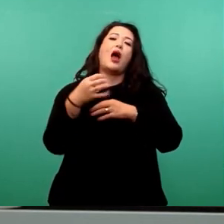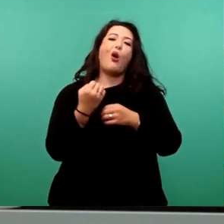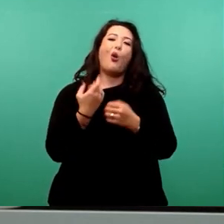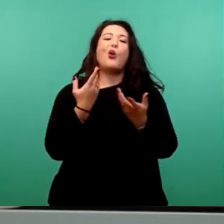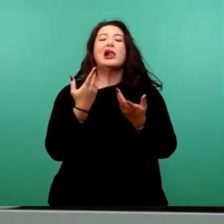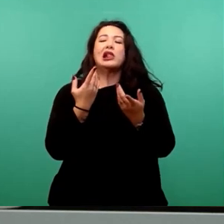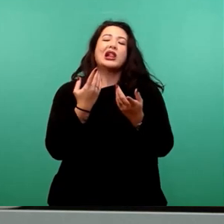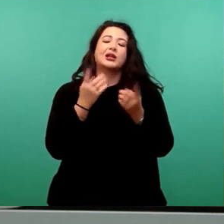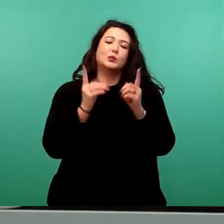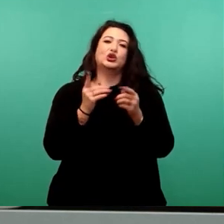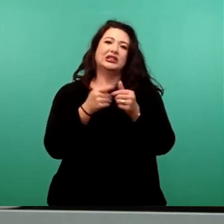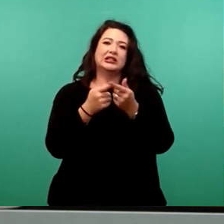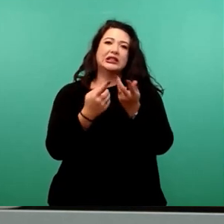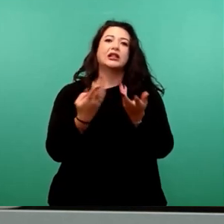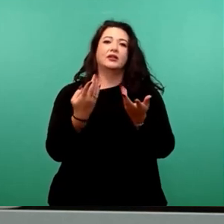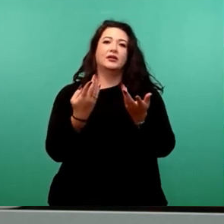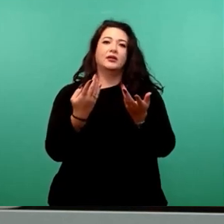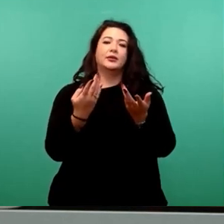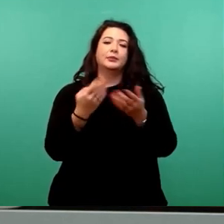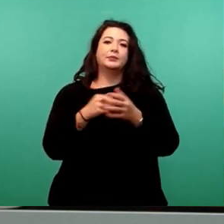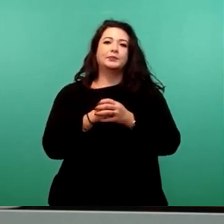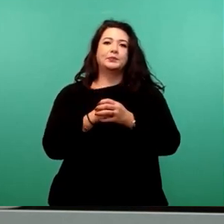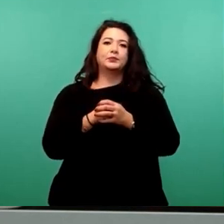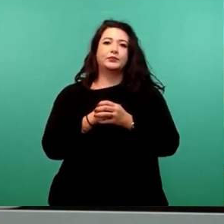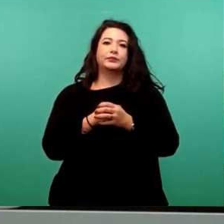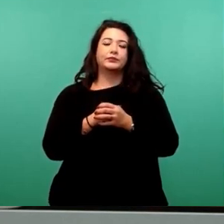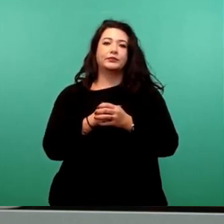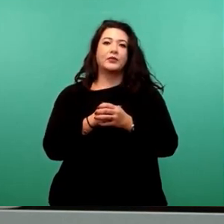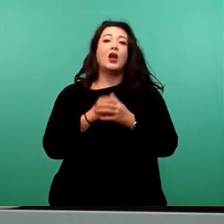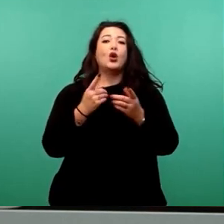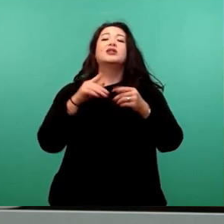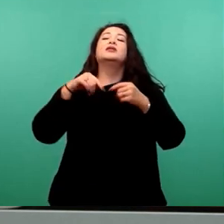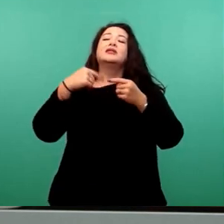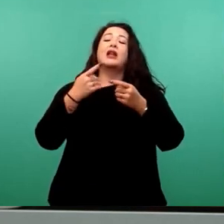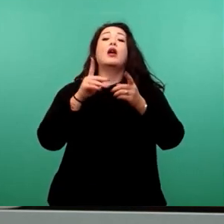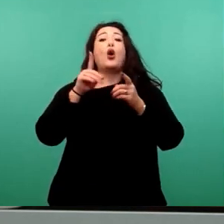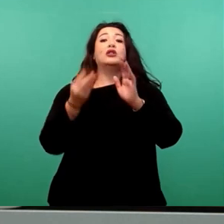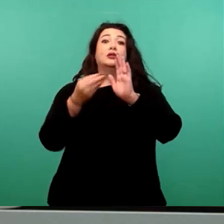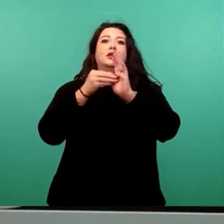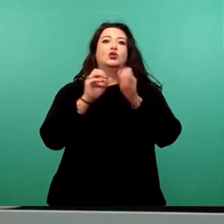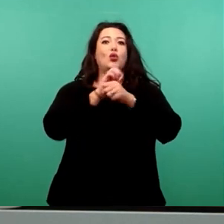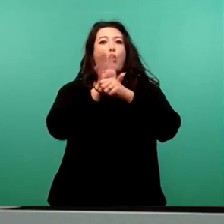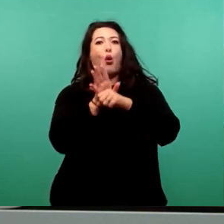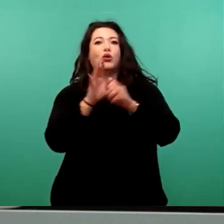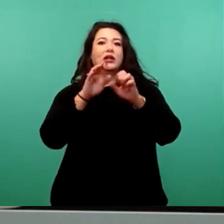sehen gewesen. In der Nach-Corona-Zeit genau kann man das abschätzen, wenn der